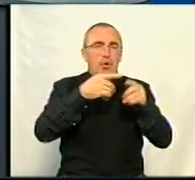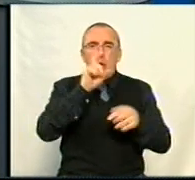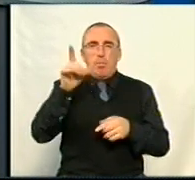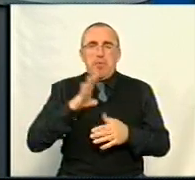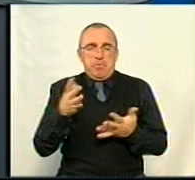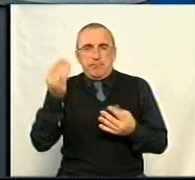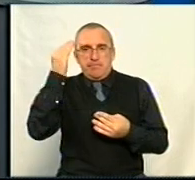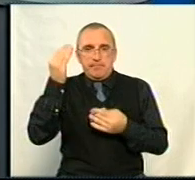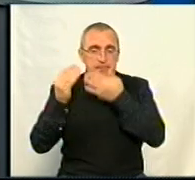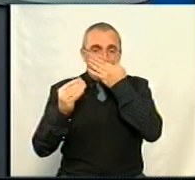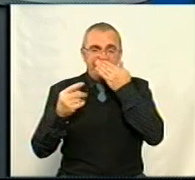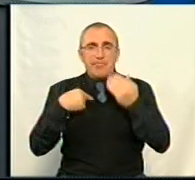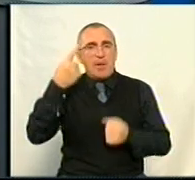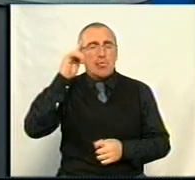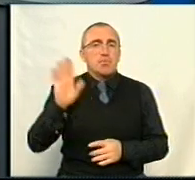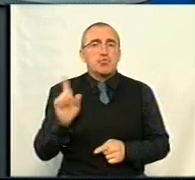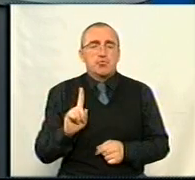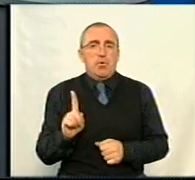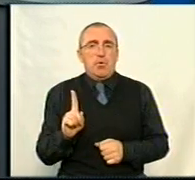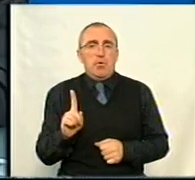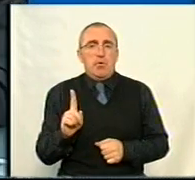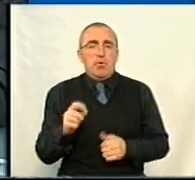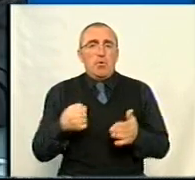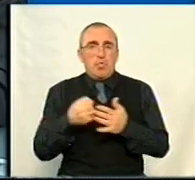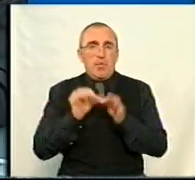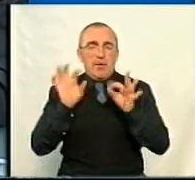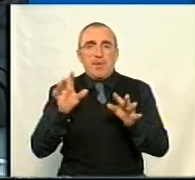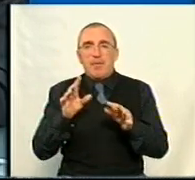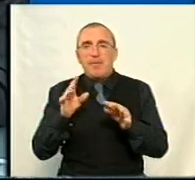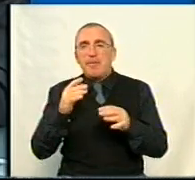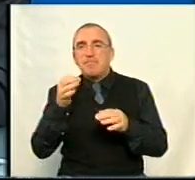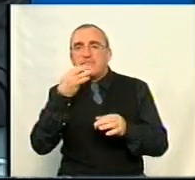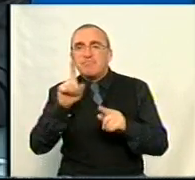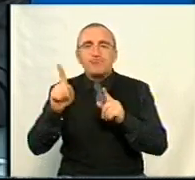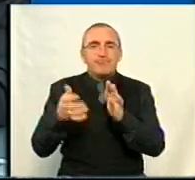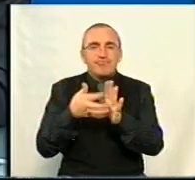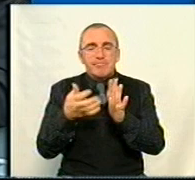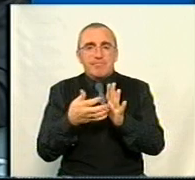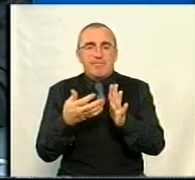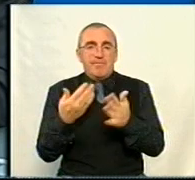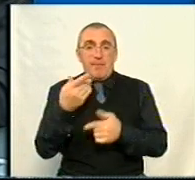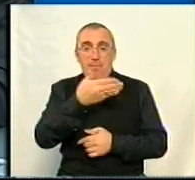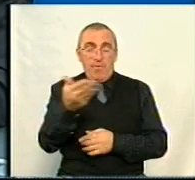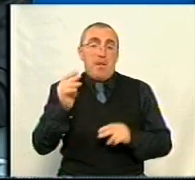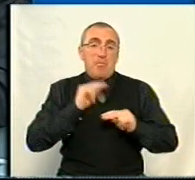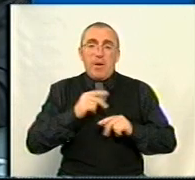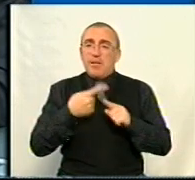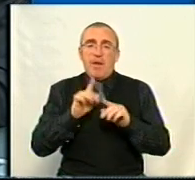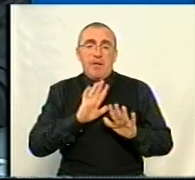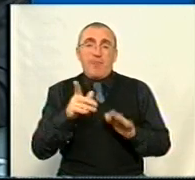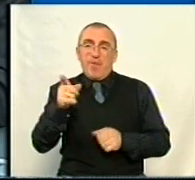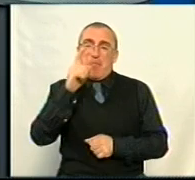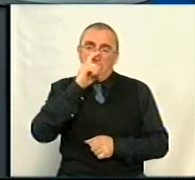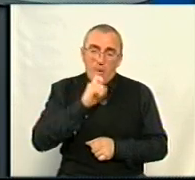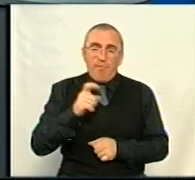люди не взяли на Ви знаєте, я не думаю, що навіть, до речі, не казати претензії. Якщо давати... Ну, тобто ви працювали не так, ви працюєте